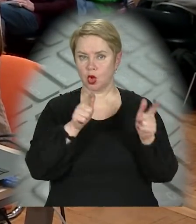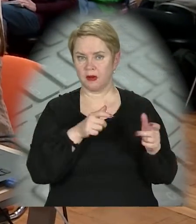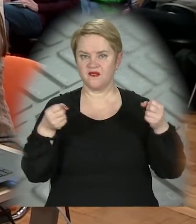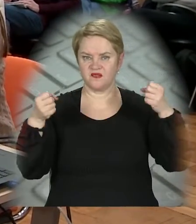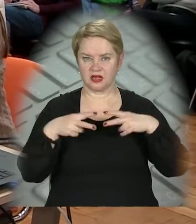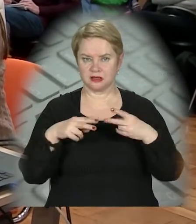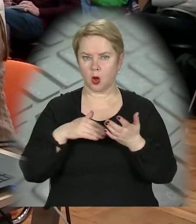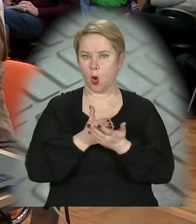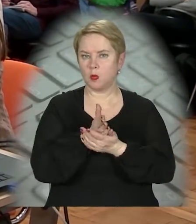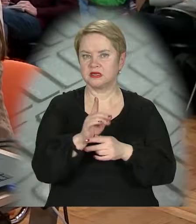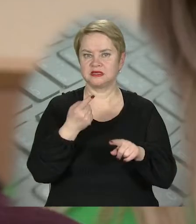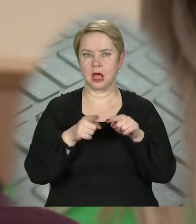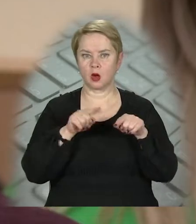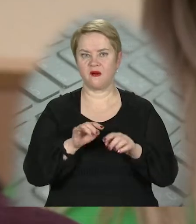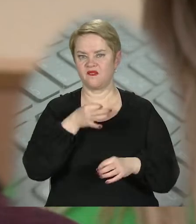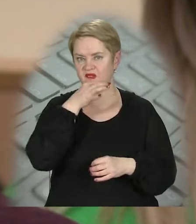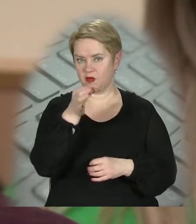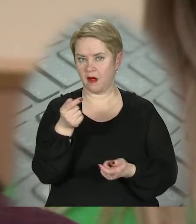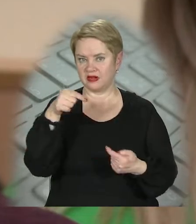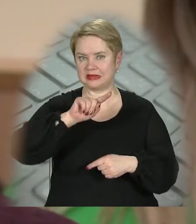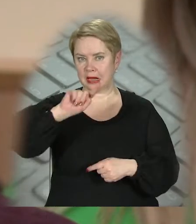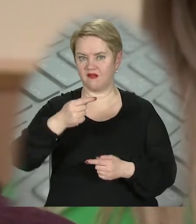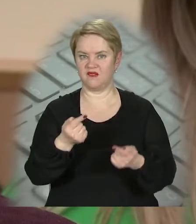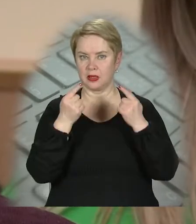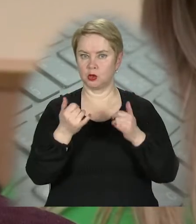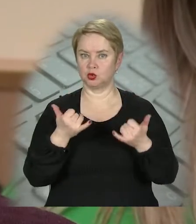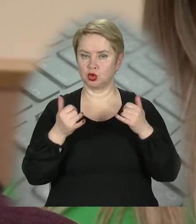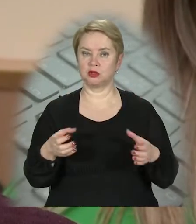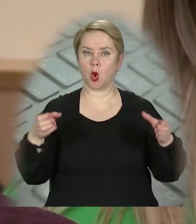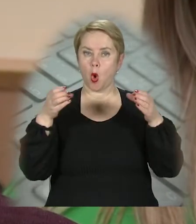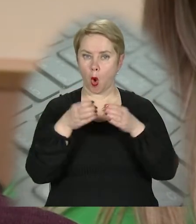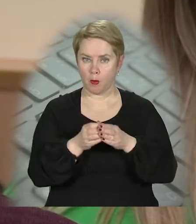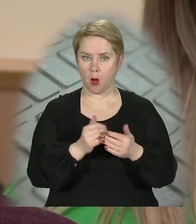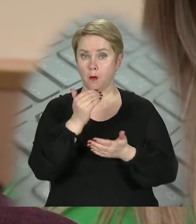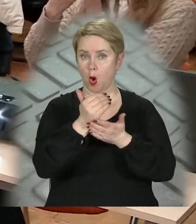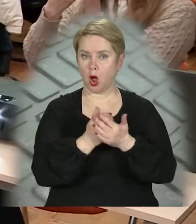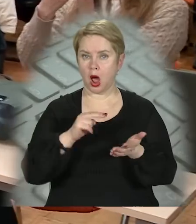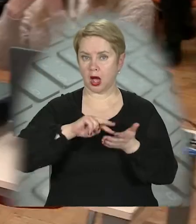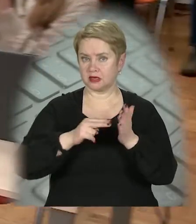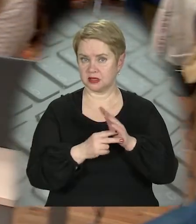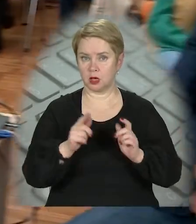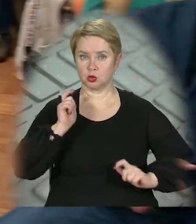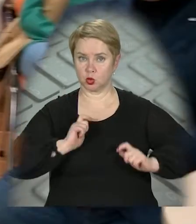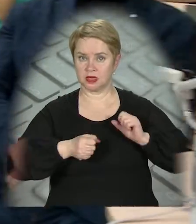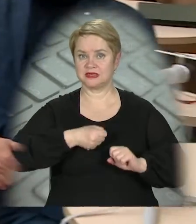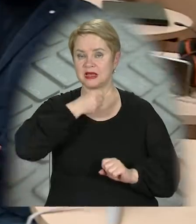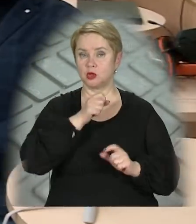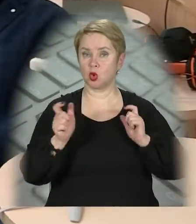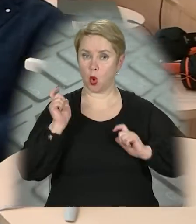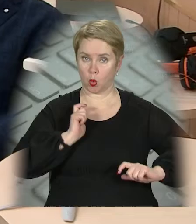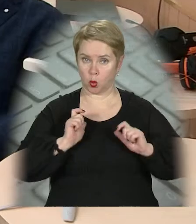фахівців-комунікаційників, які відповідатимуть вимогам великих сучасних компаній. Програма розрахована на студентів-старшокурсників.